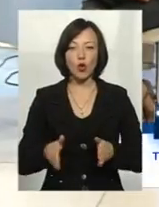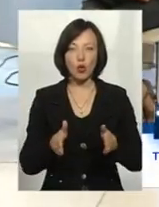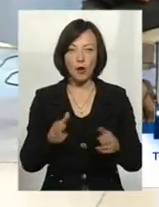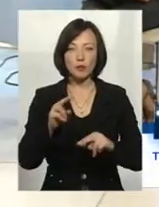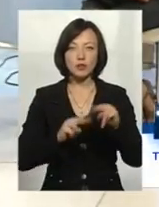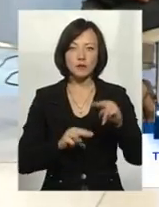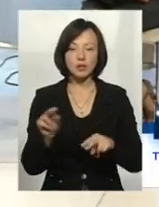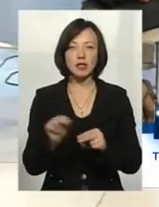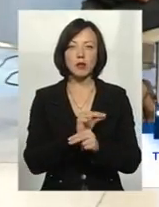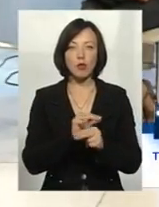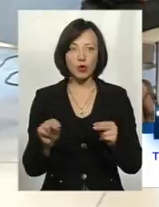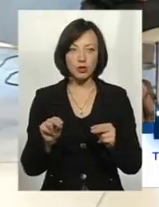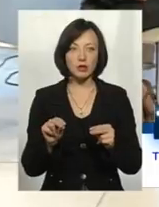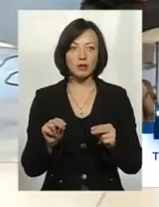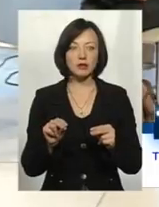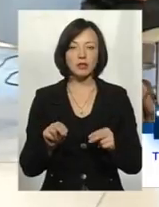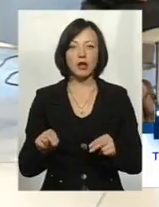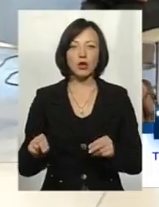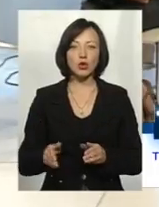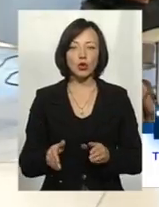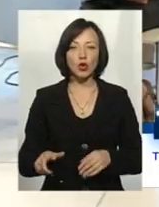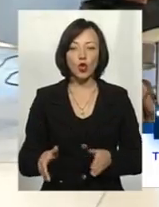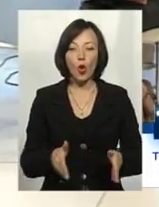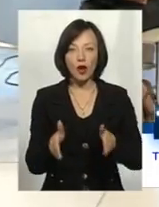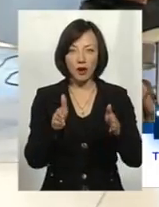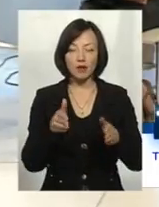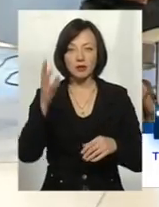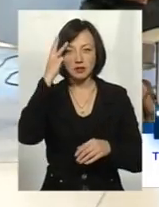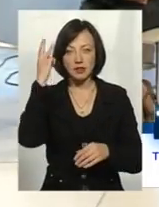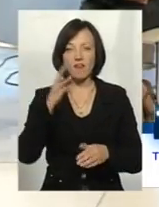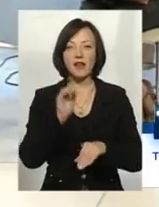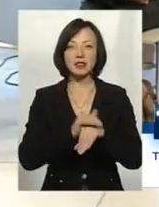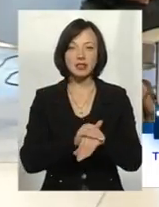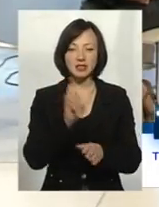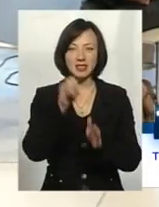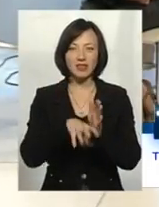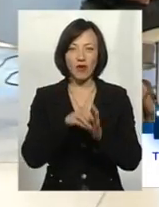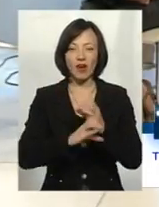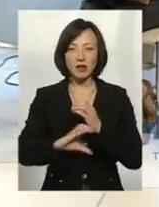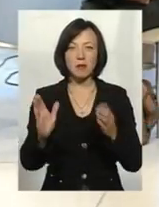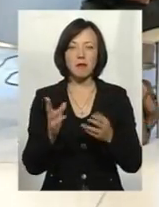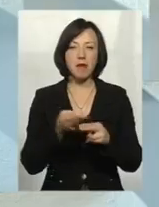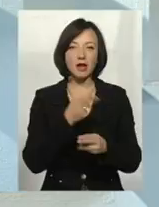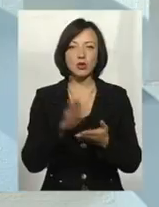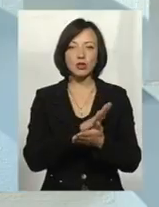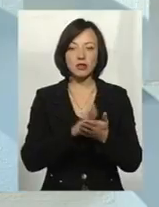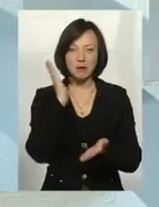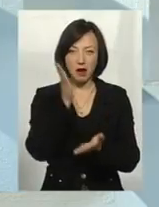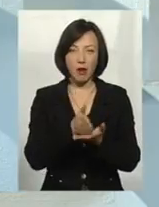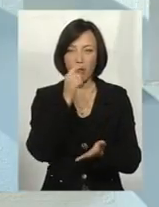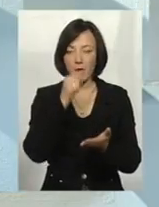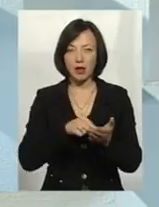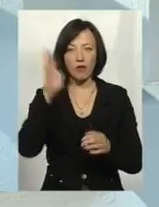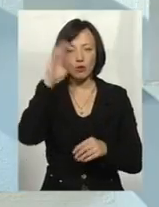будівництво, ремонт і експлуатація доріг обласного центру? Тобто, фактично, зливової каналізації без будь-якої очистки йдуть напряму в водні об'єкти.